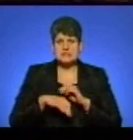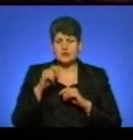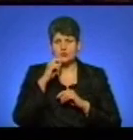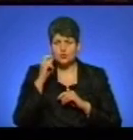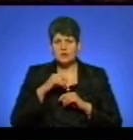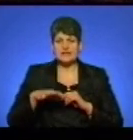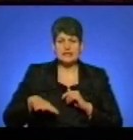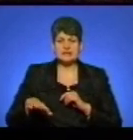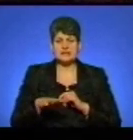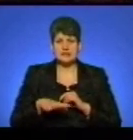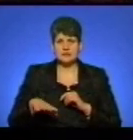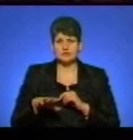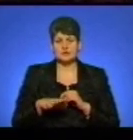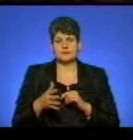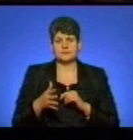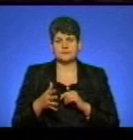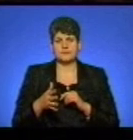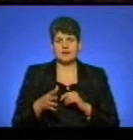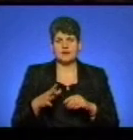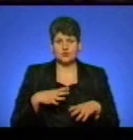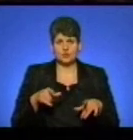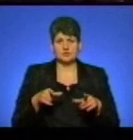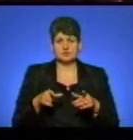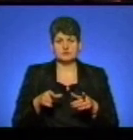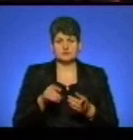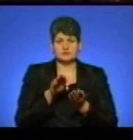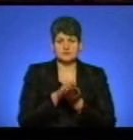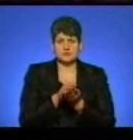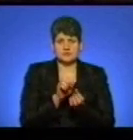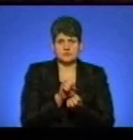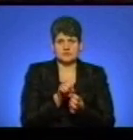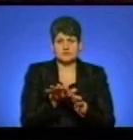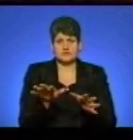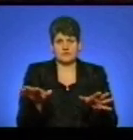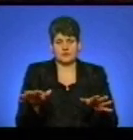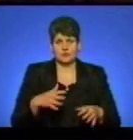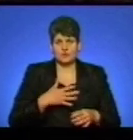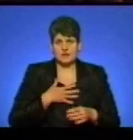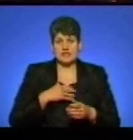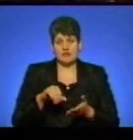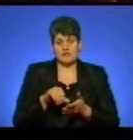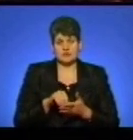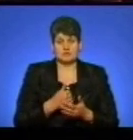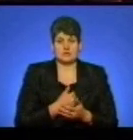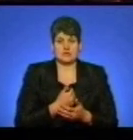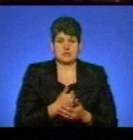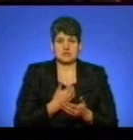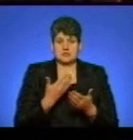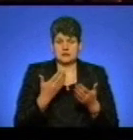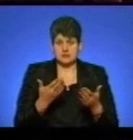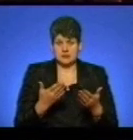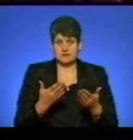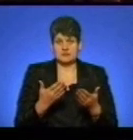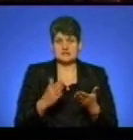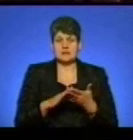теренах, в прагі, кориці розвіяний тут на наших річках. І я виступив з такою ініціативою за